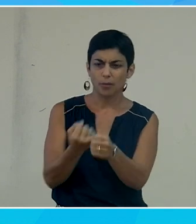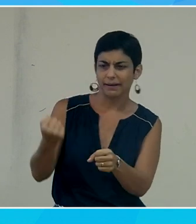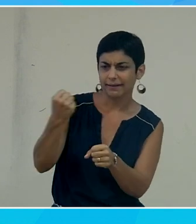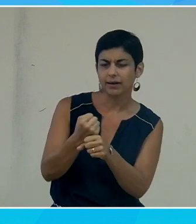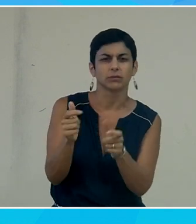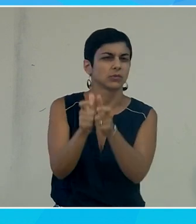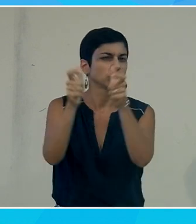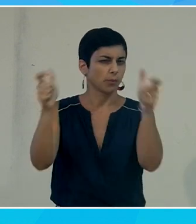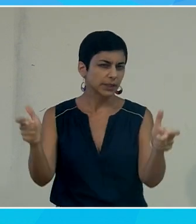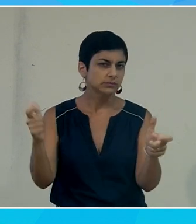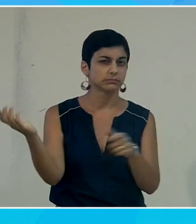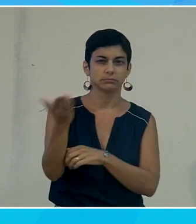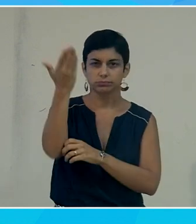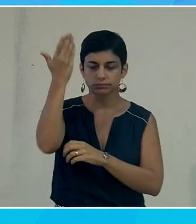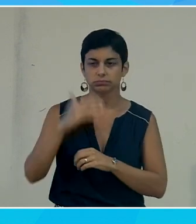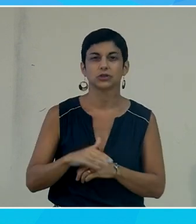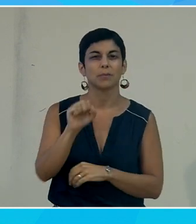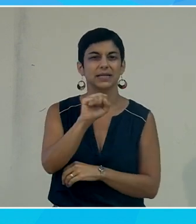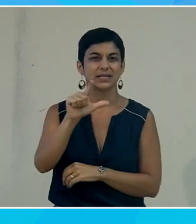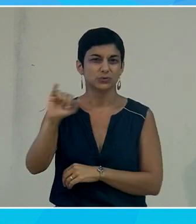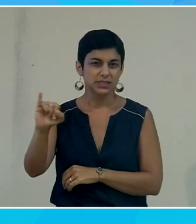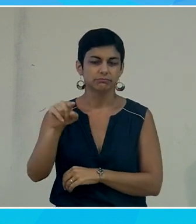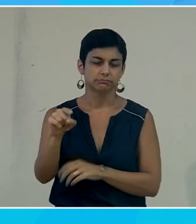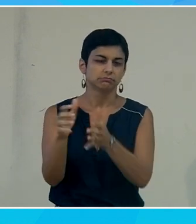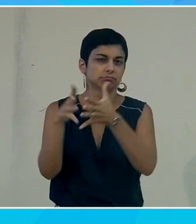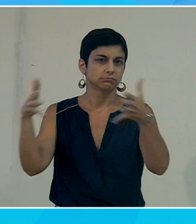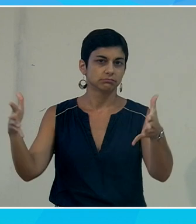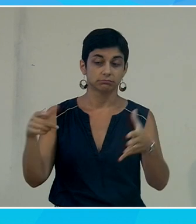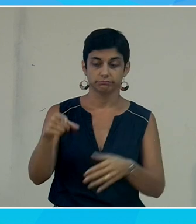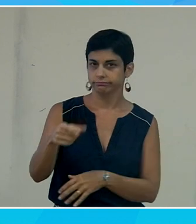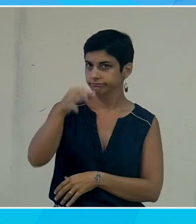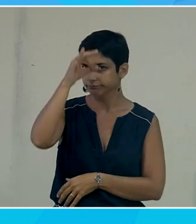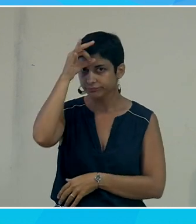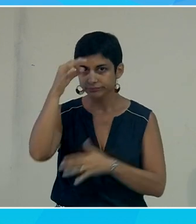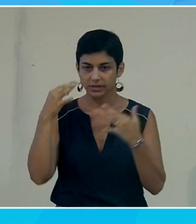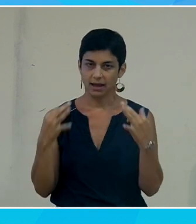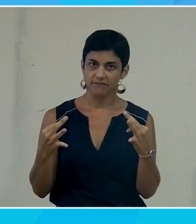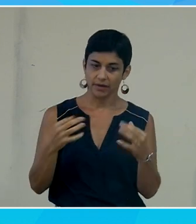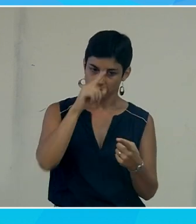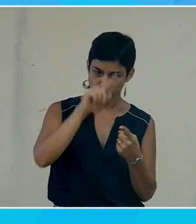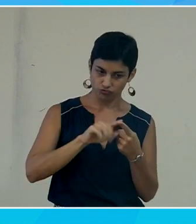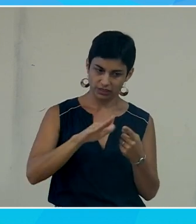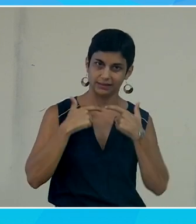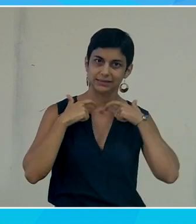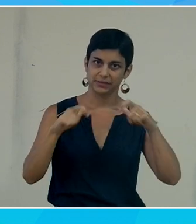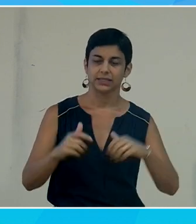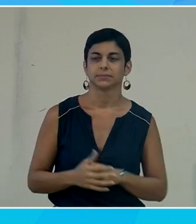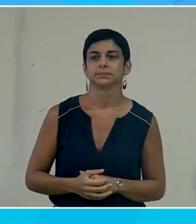grosses structures, des très grosses SS2i, ont une très forte méconnaissance de ces sujets d'accessibilité.